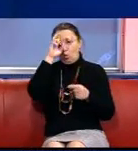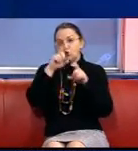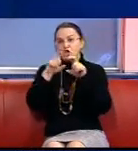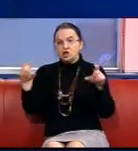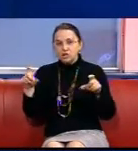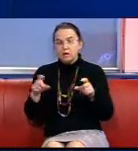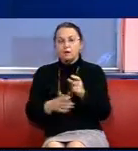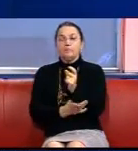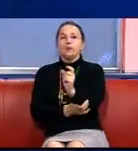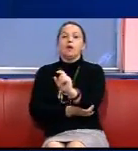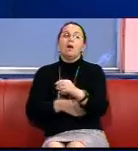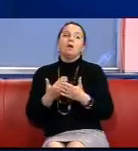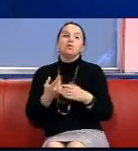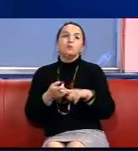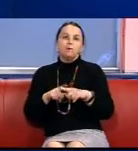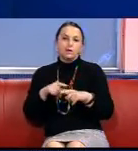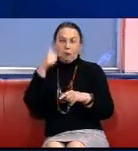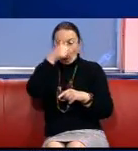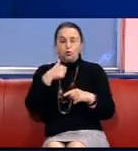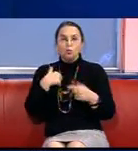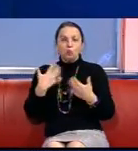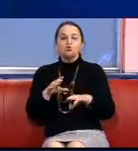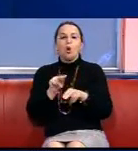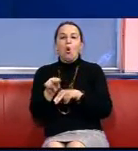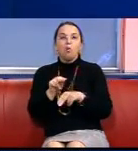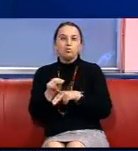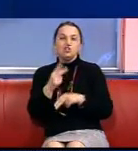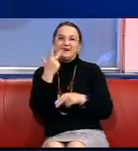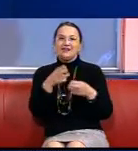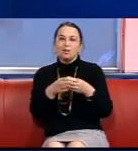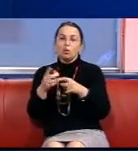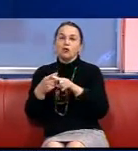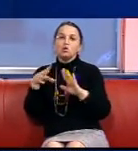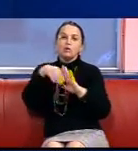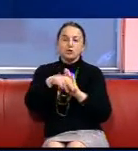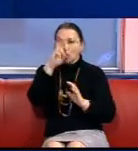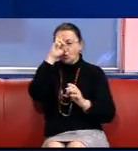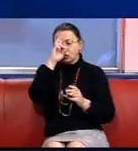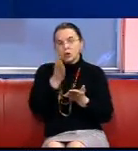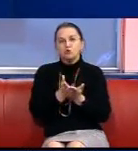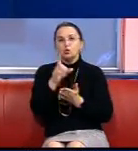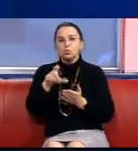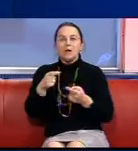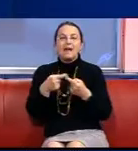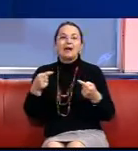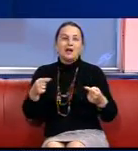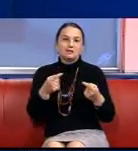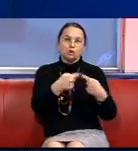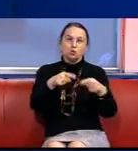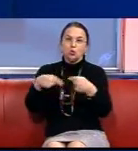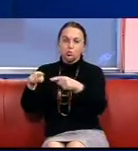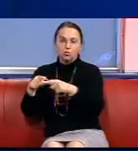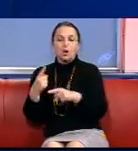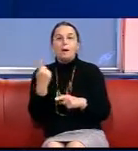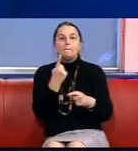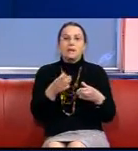В цьому гаду ми обучили три групи В які входили господарські служащі разных структур Перша група – це